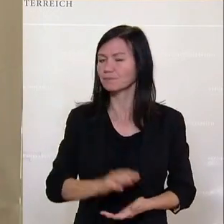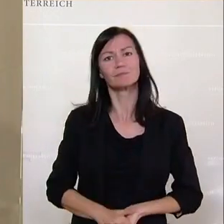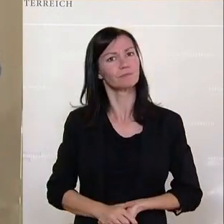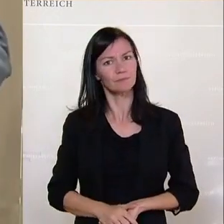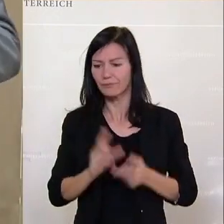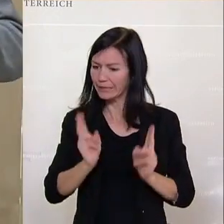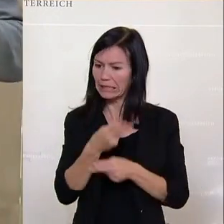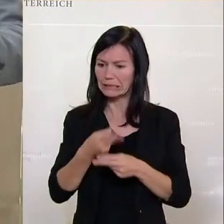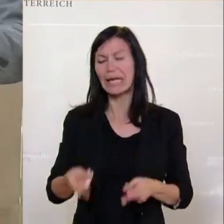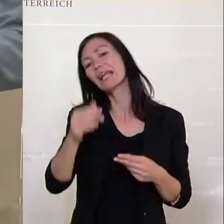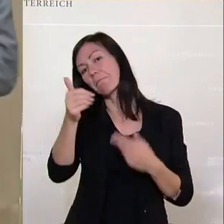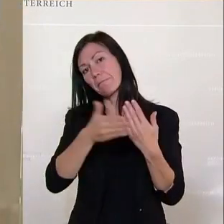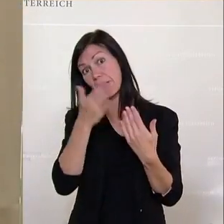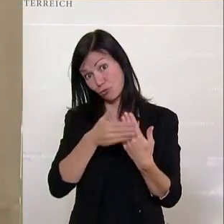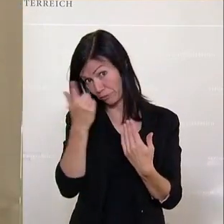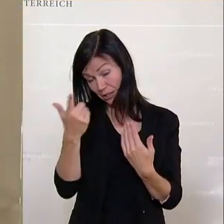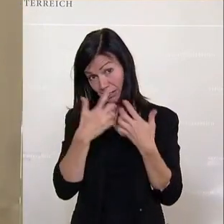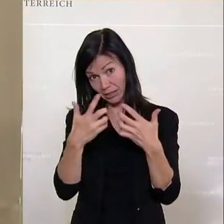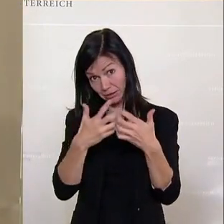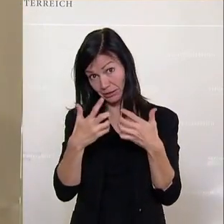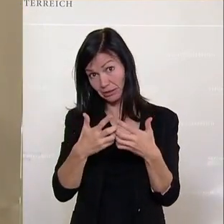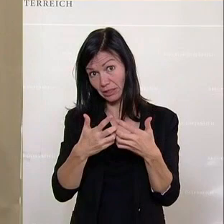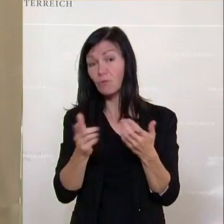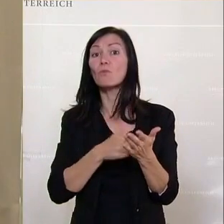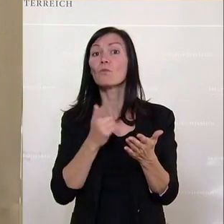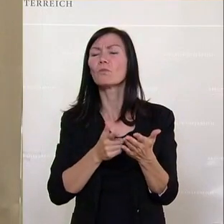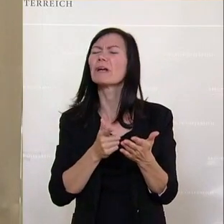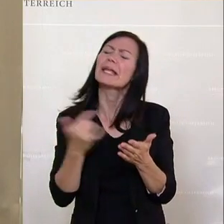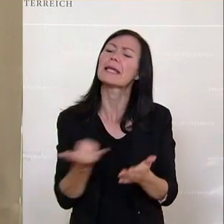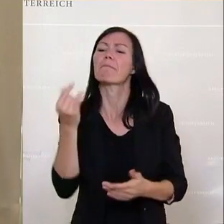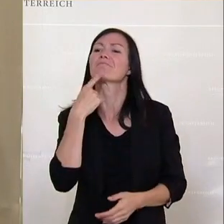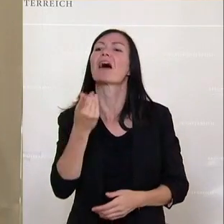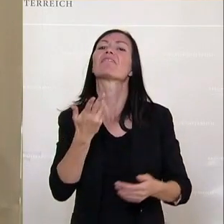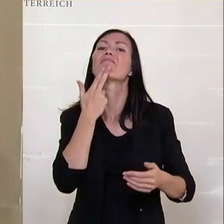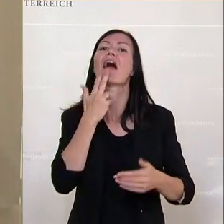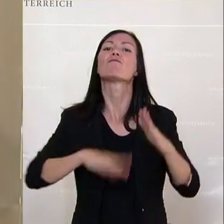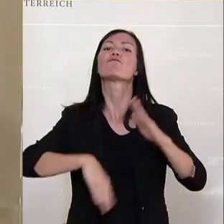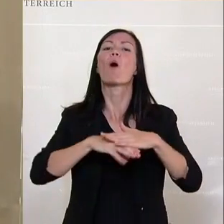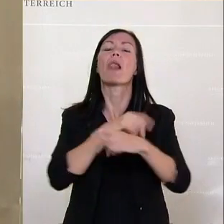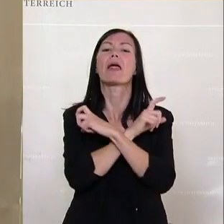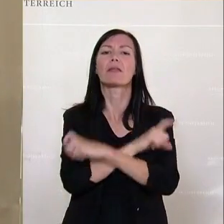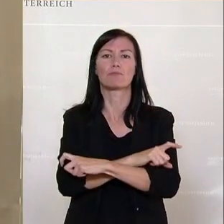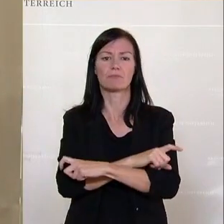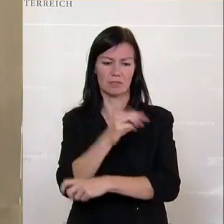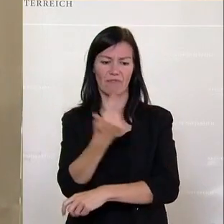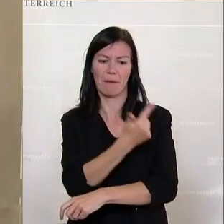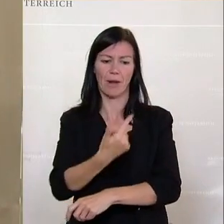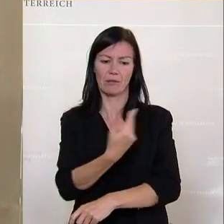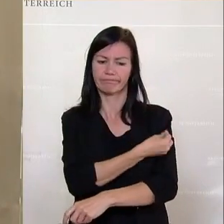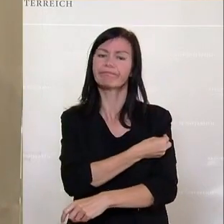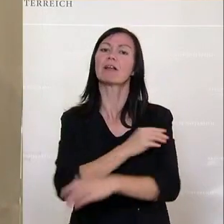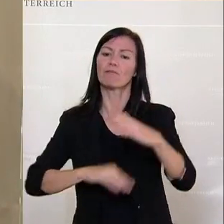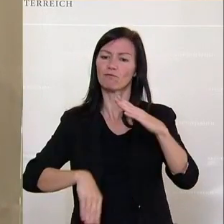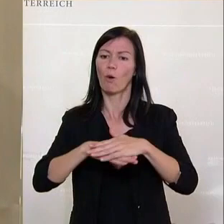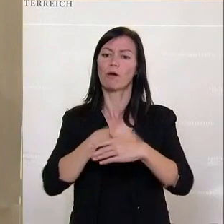erwähnen. Es wird immer gesprochen von den Vollimmunisierten. Deswegen, sobald einer zwei Stiche hat, ist er voll